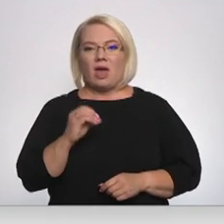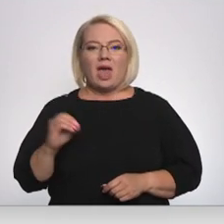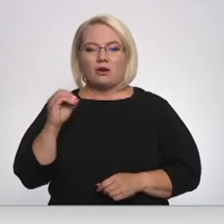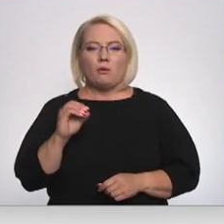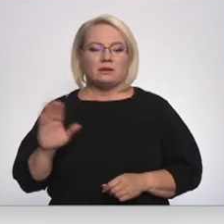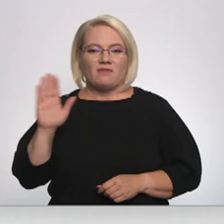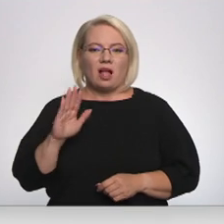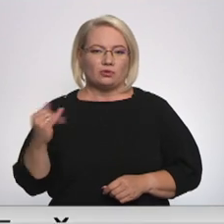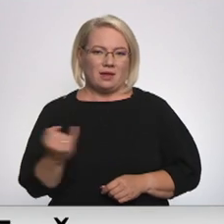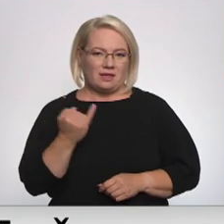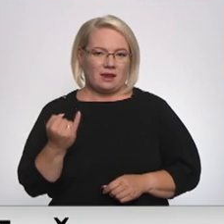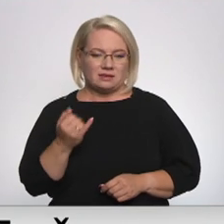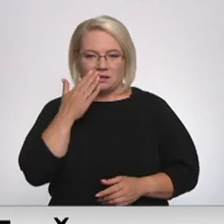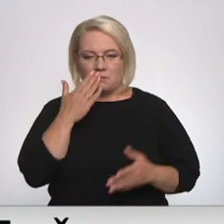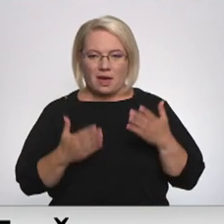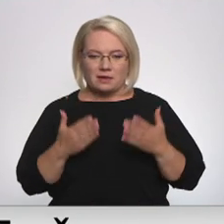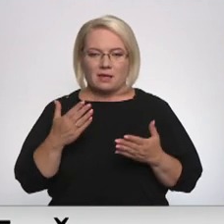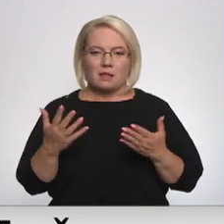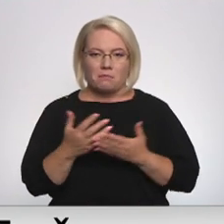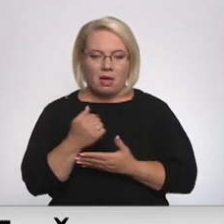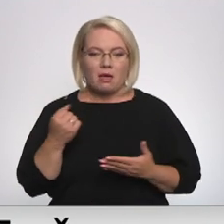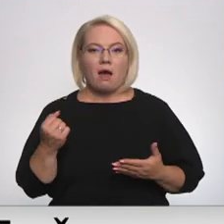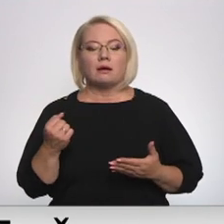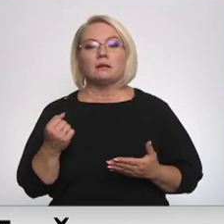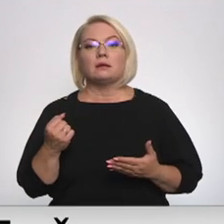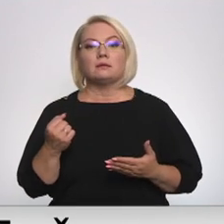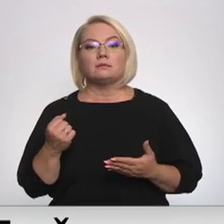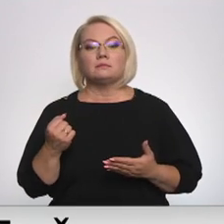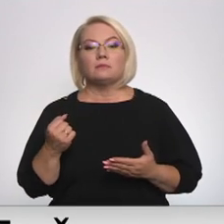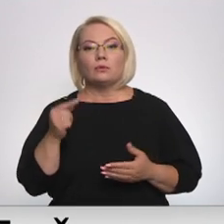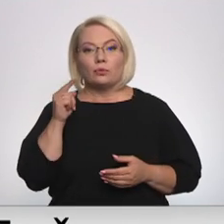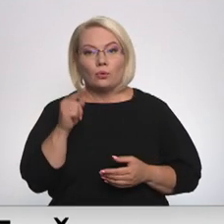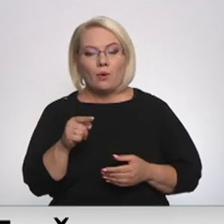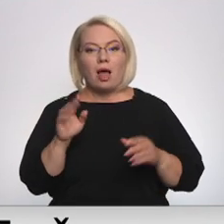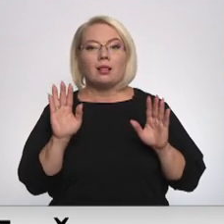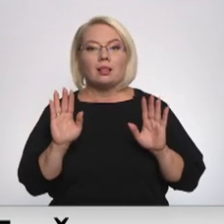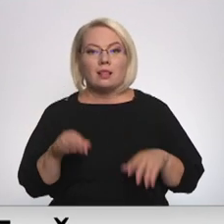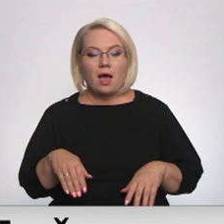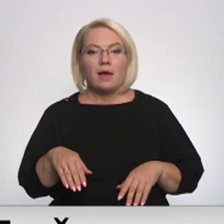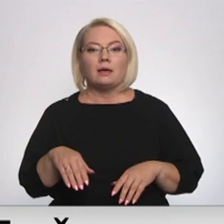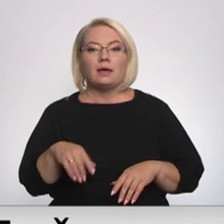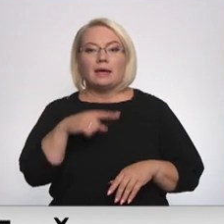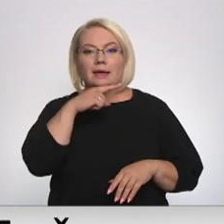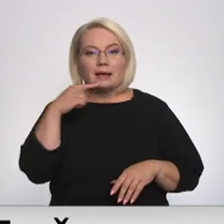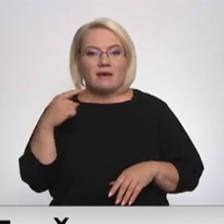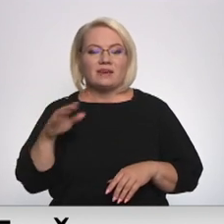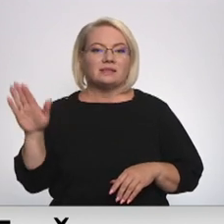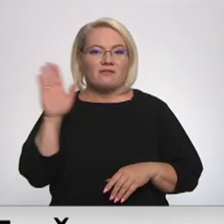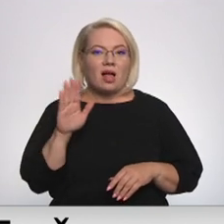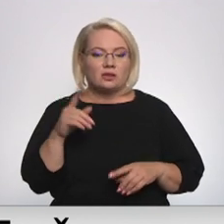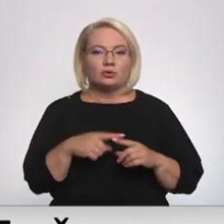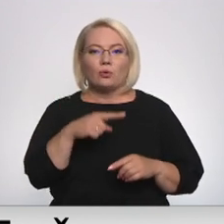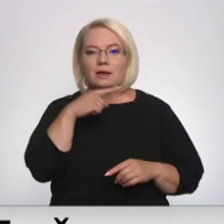mēģināt panākt to, lai šiem tie Krievijas valsts un